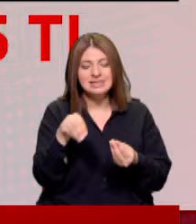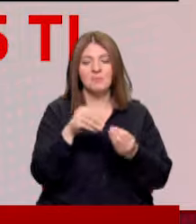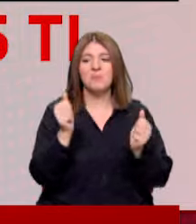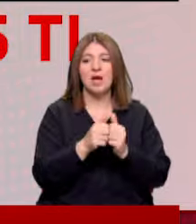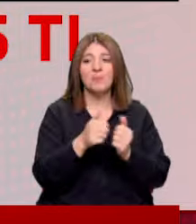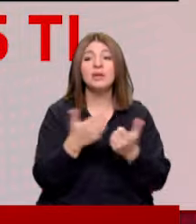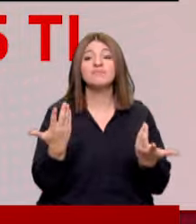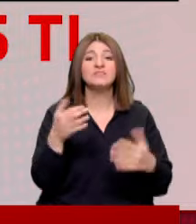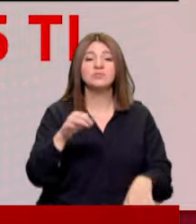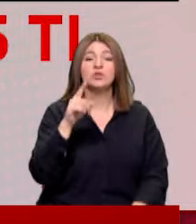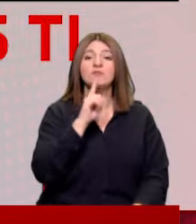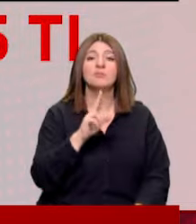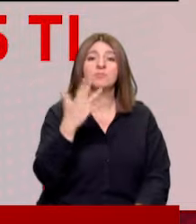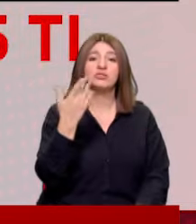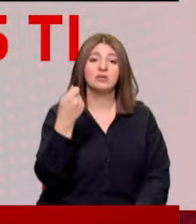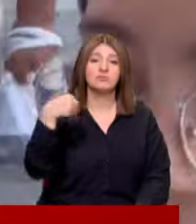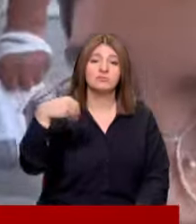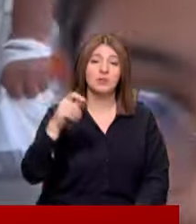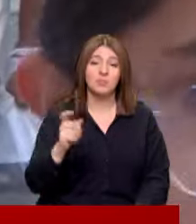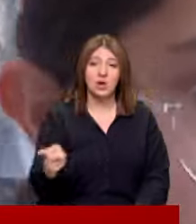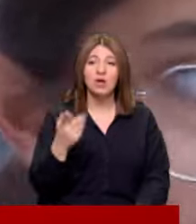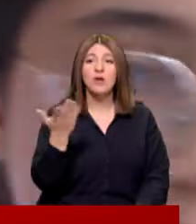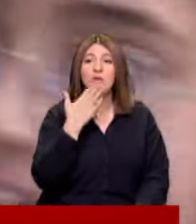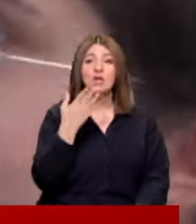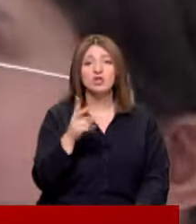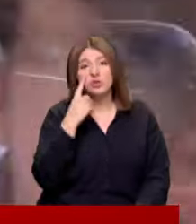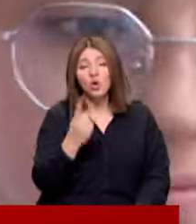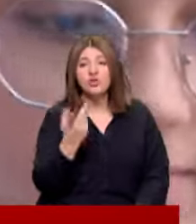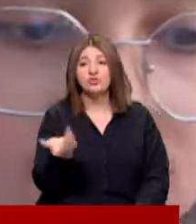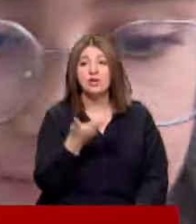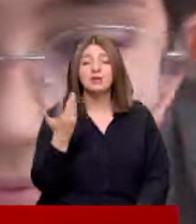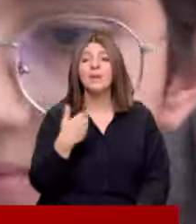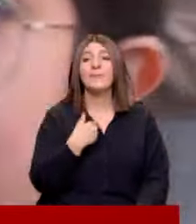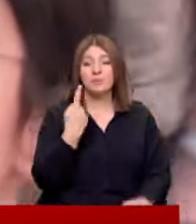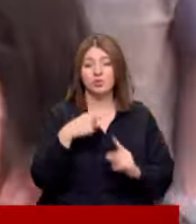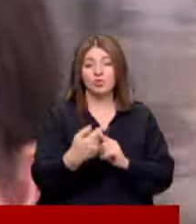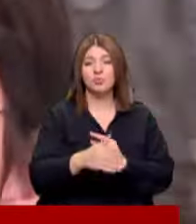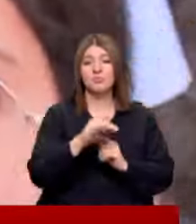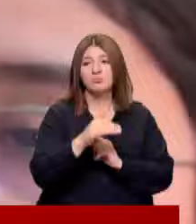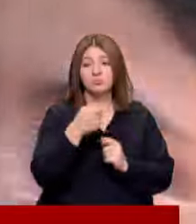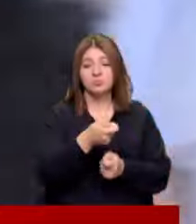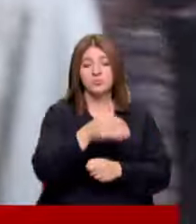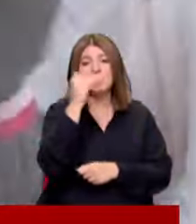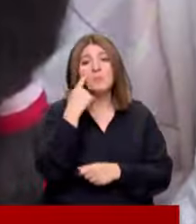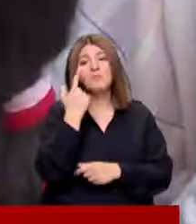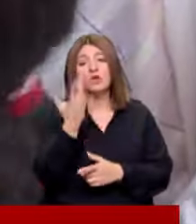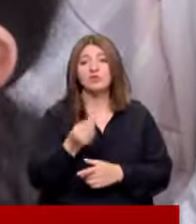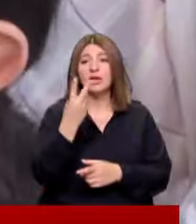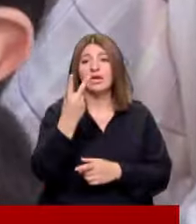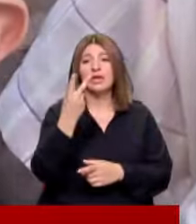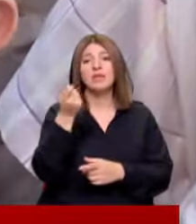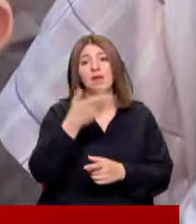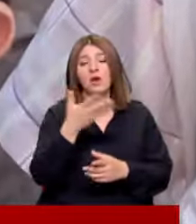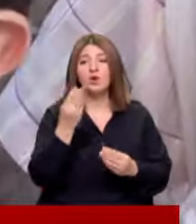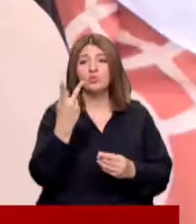birlikte Artık 175 liradan satılıyor Daha okullar açılınca görecek Ben bir tane torun büyütüyorum Bakalım ne olacak 2 tane